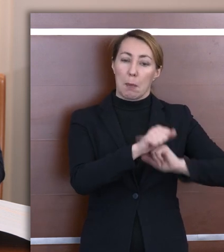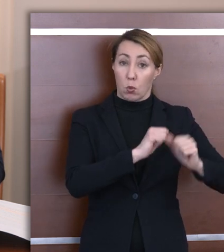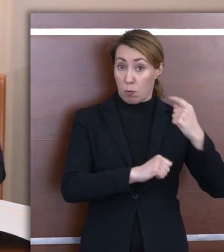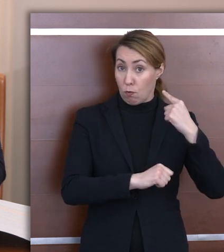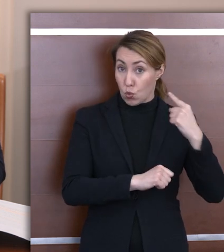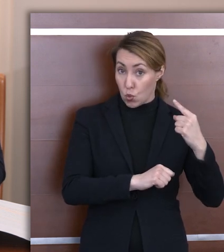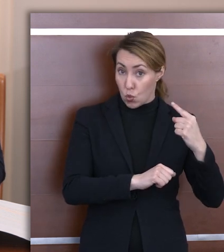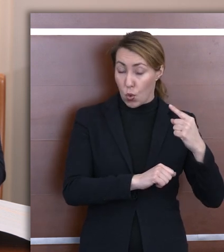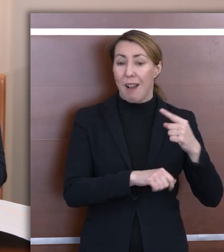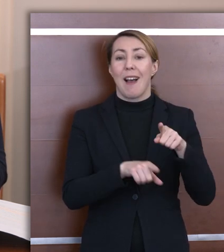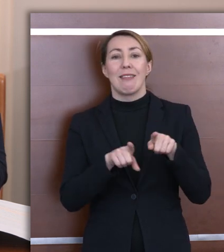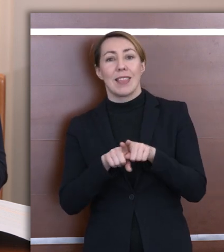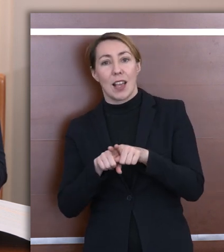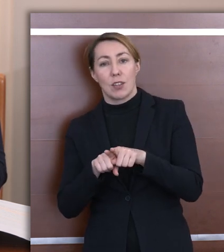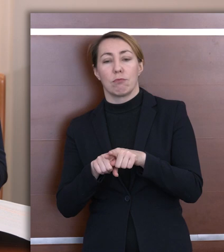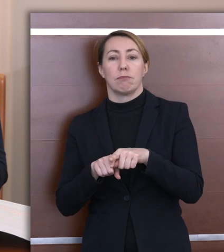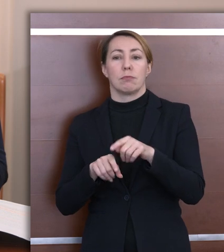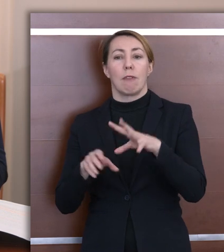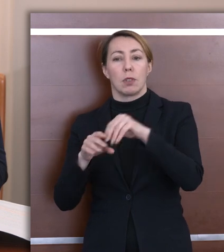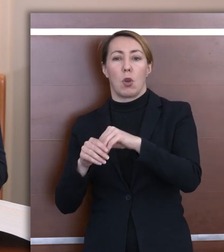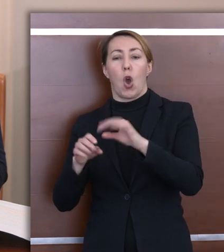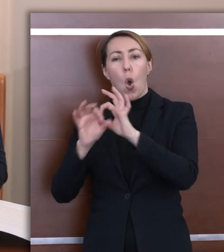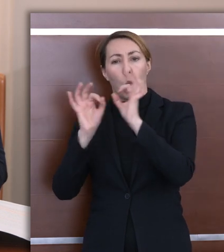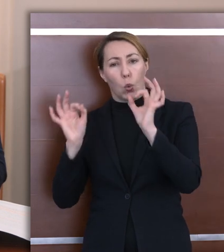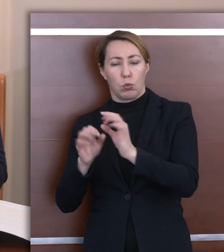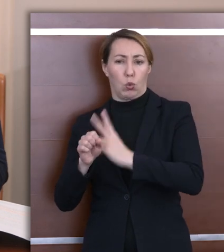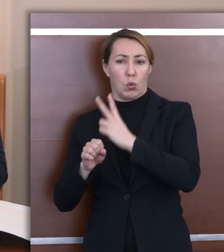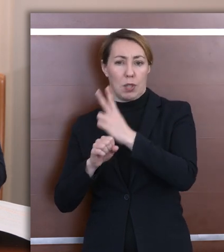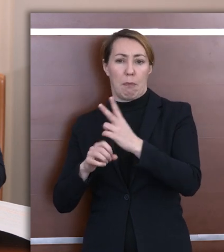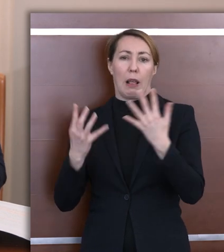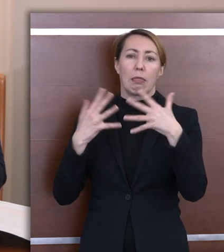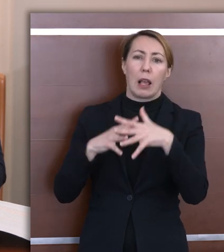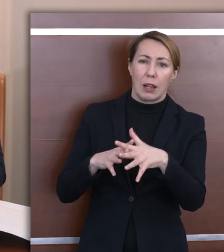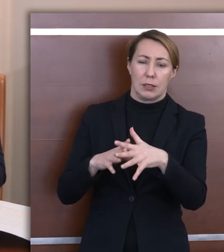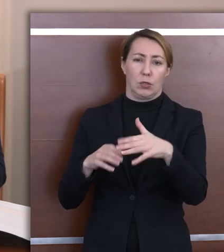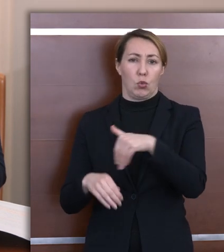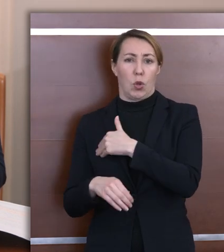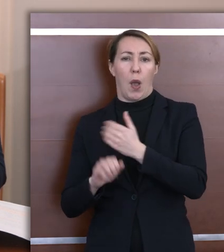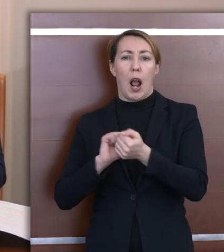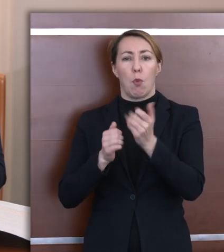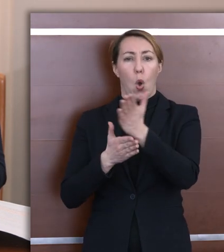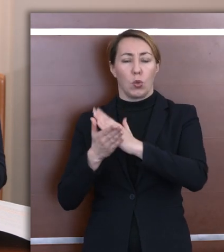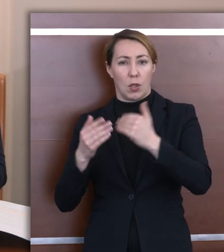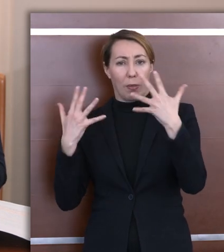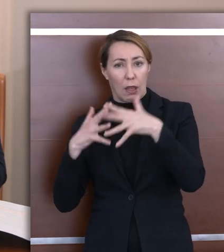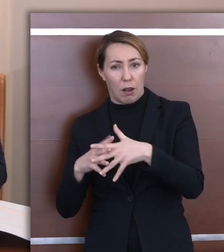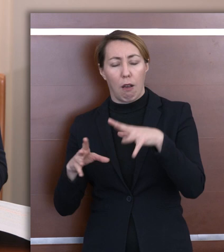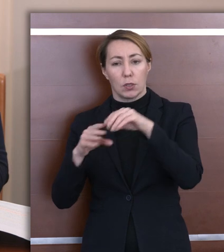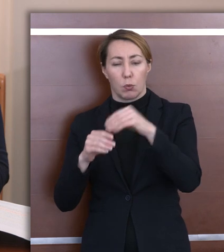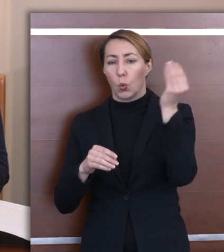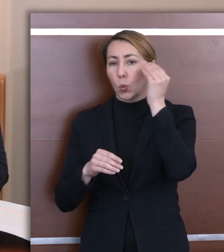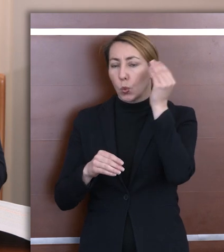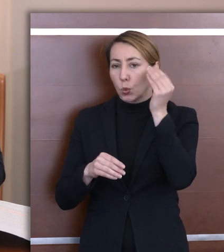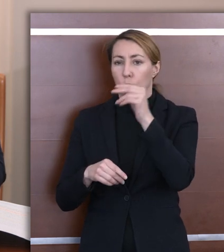słuchu, ale były też szkoły ogólnodostępne, integracyjne, czy z oddziałami integracyjnymi, w których uczyli się